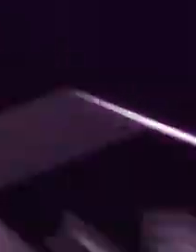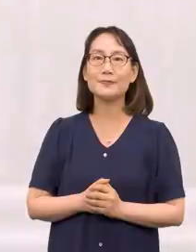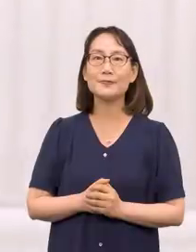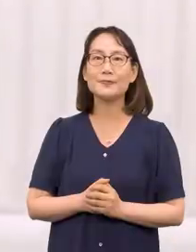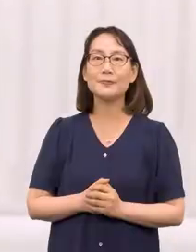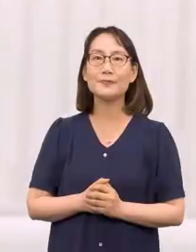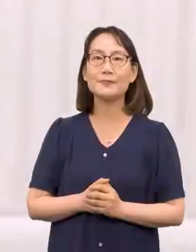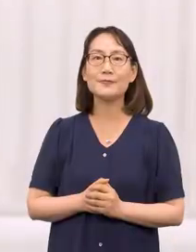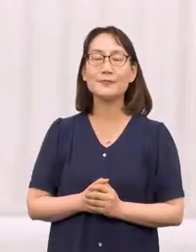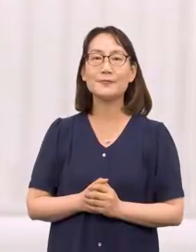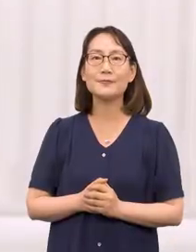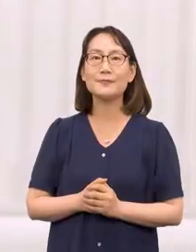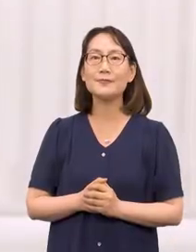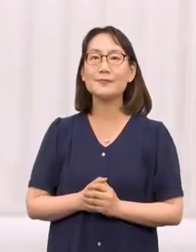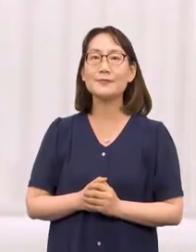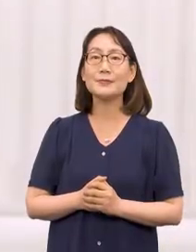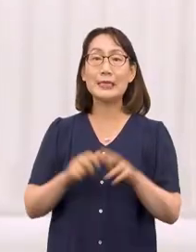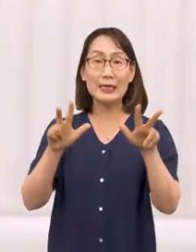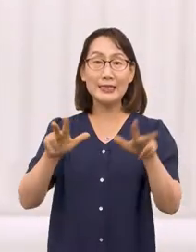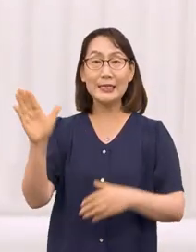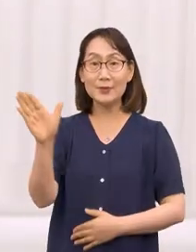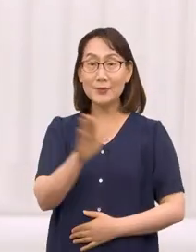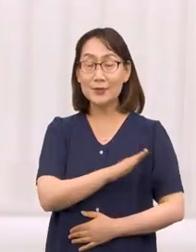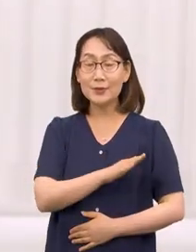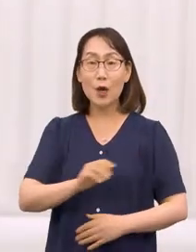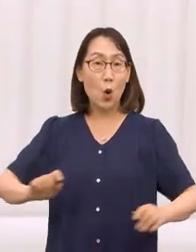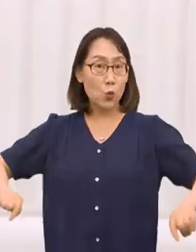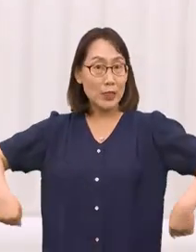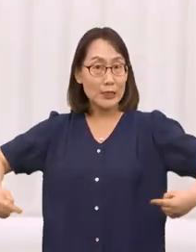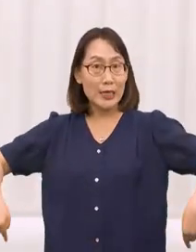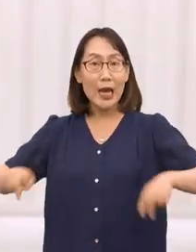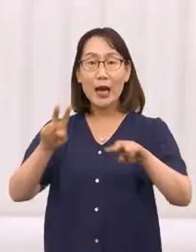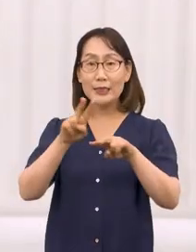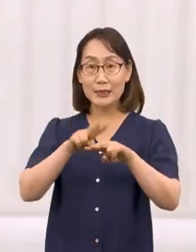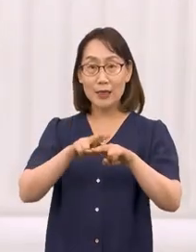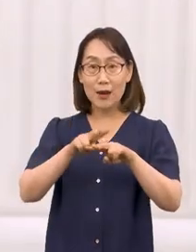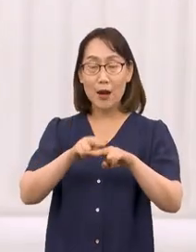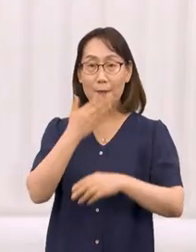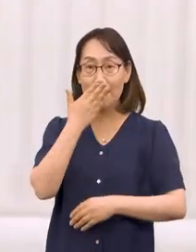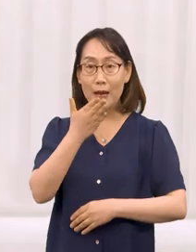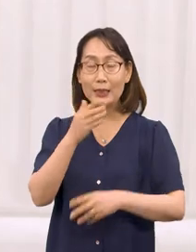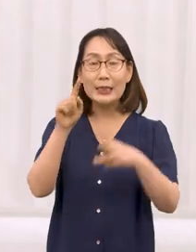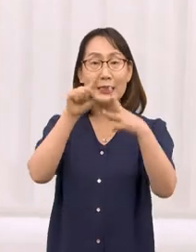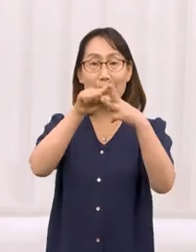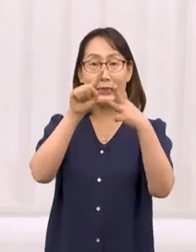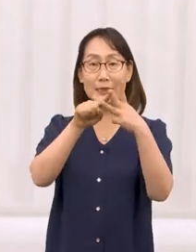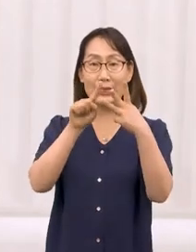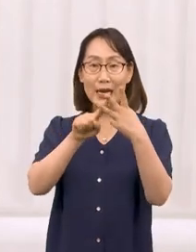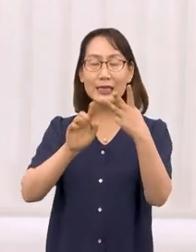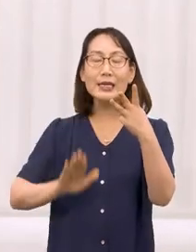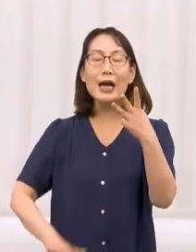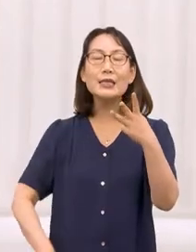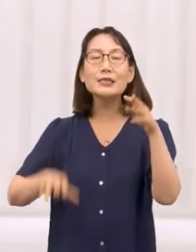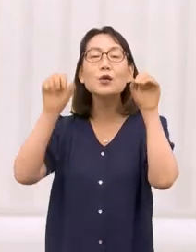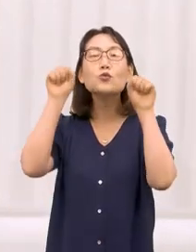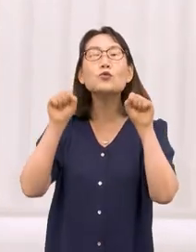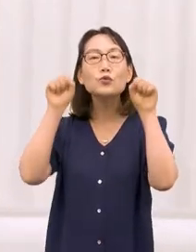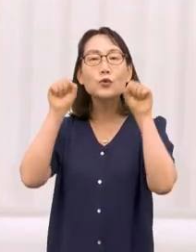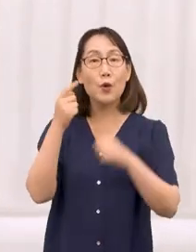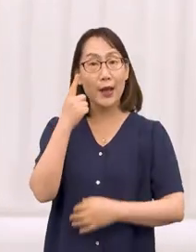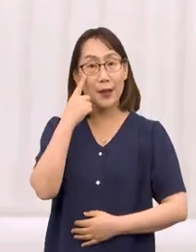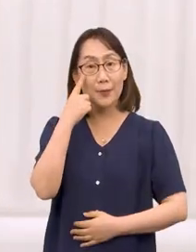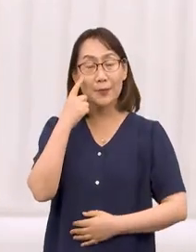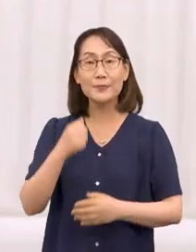네, 지금부터 휠체어에 앉아서 할 수 있는 3가지 하체 운동 진행해 보도록 하겠습니다.